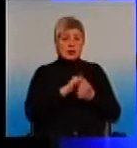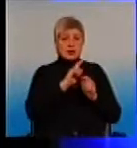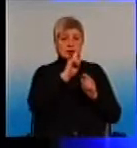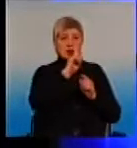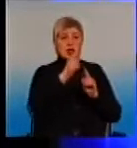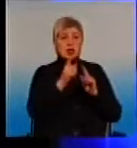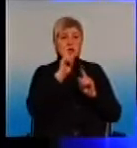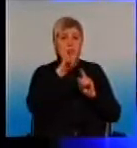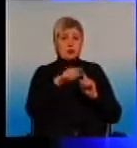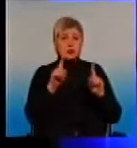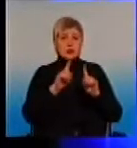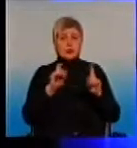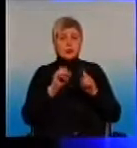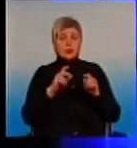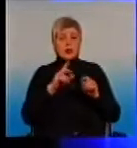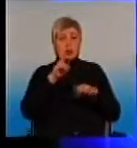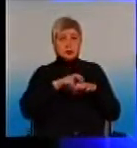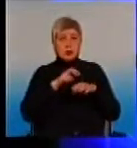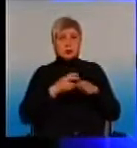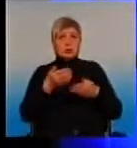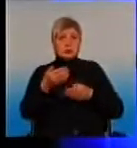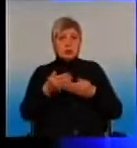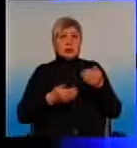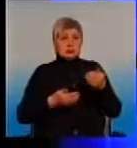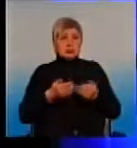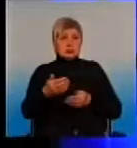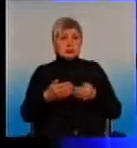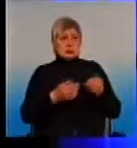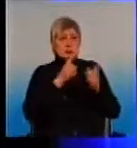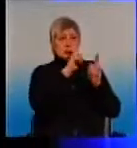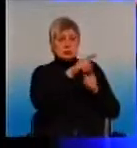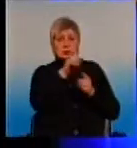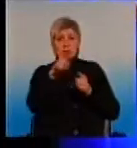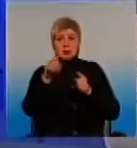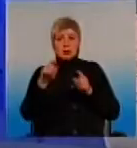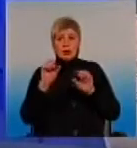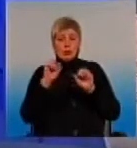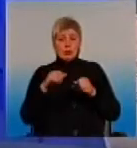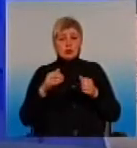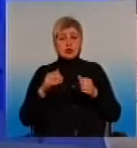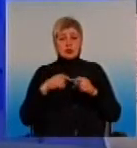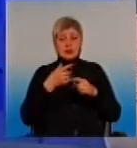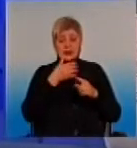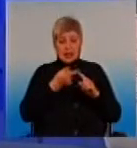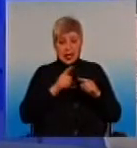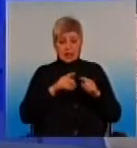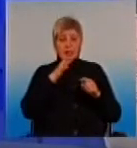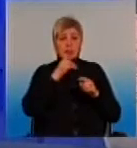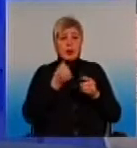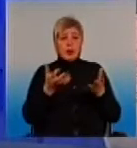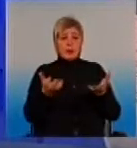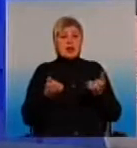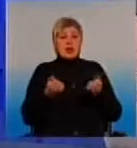шлепал по участку, ходив без лифта там на 20-й этаж, ну, я утрирую, конечно, він може за це время принять несколько пациентов.